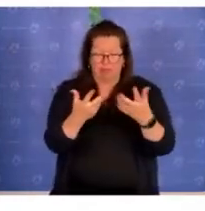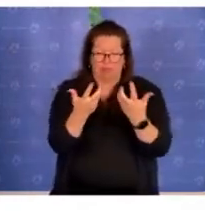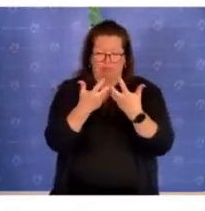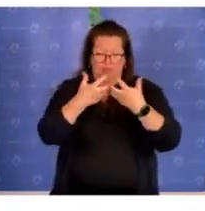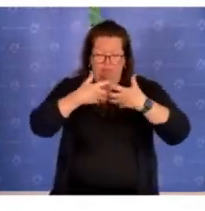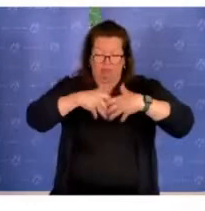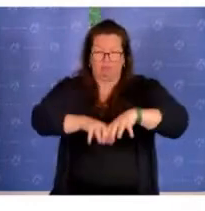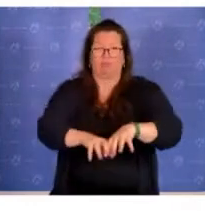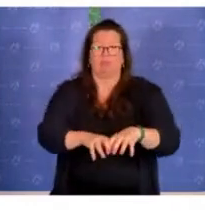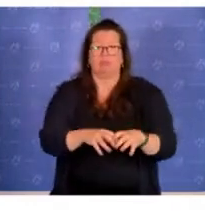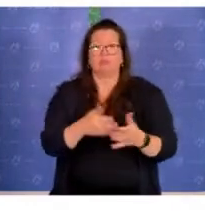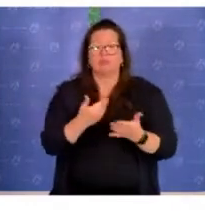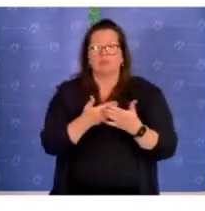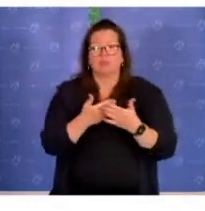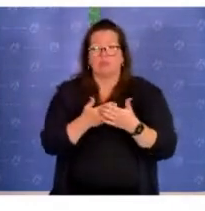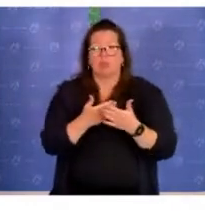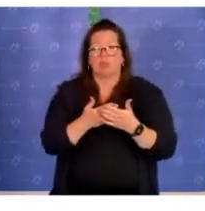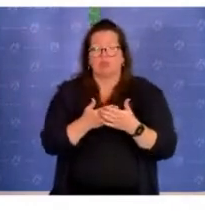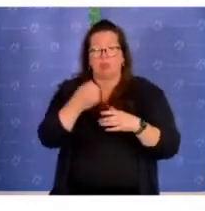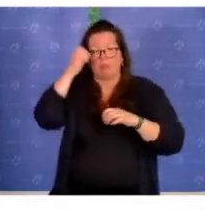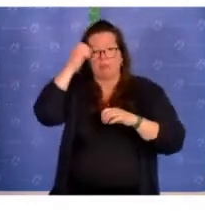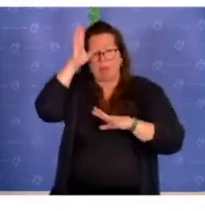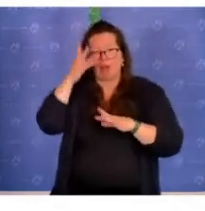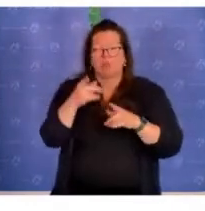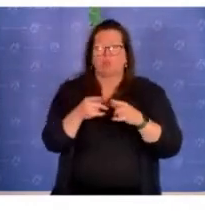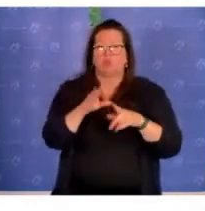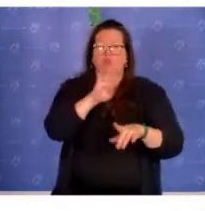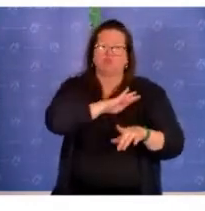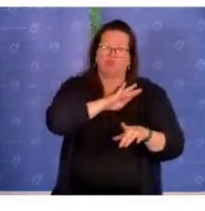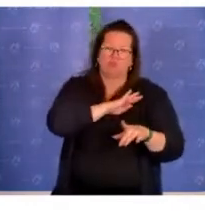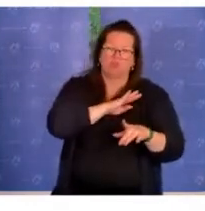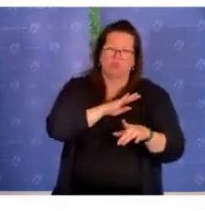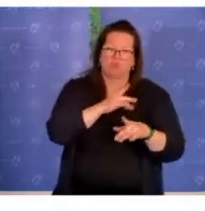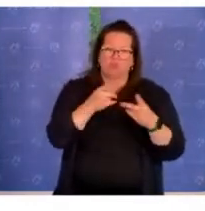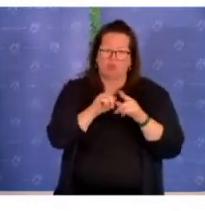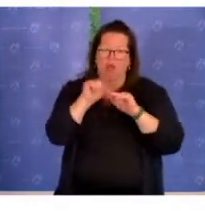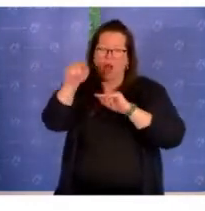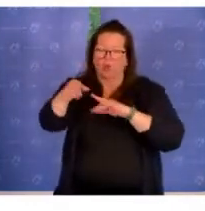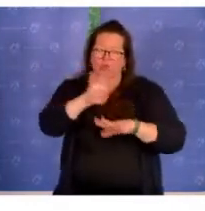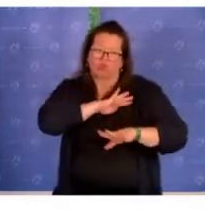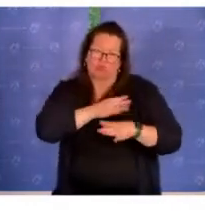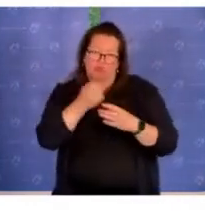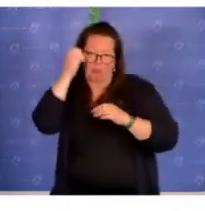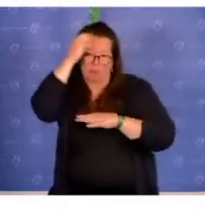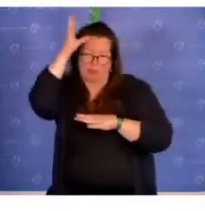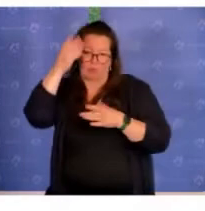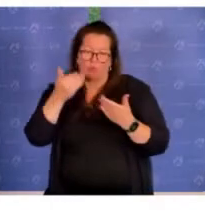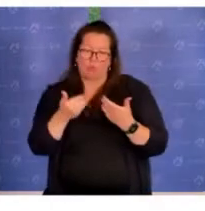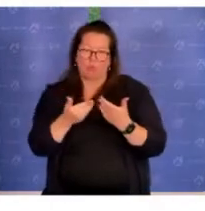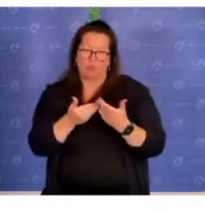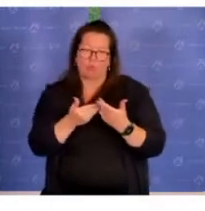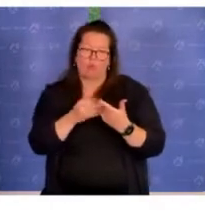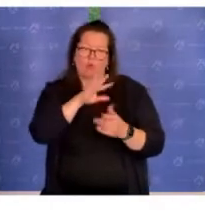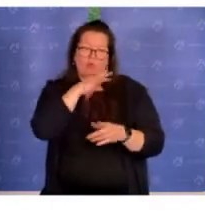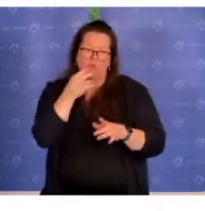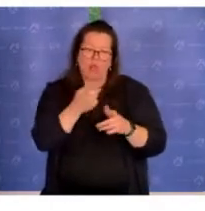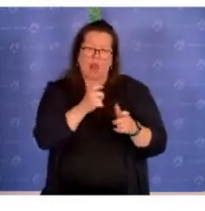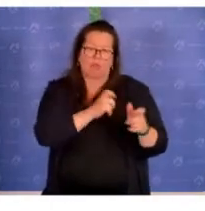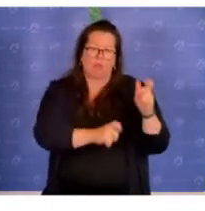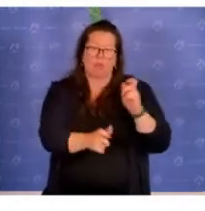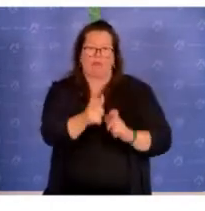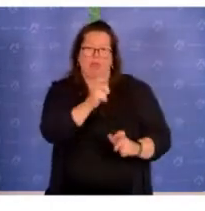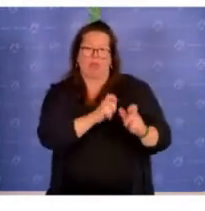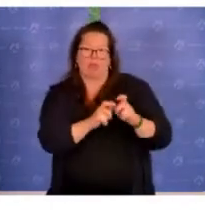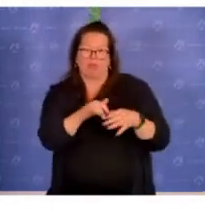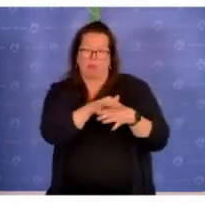Es gibt Bereiche, etwa im Bereich der Bildung, der schulischen oder auch der außerschulischen Bildung, wo wir sehr viel im präventiven Bereich